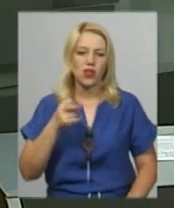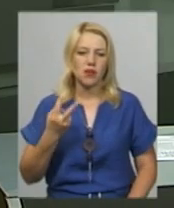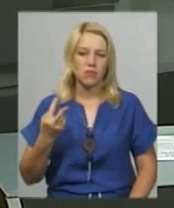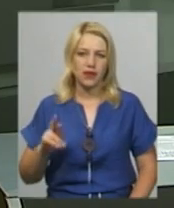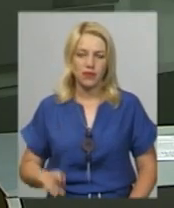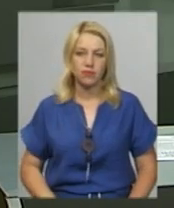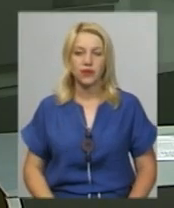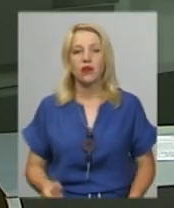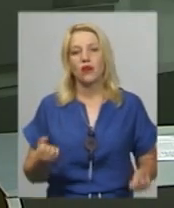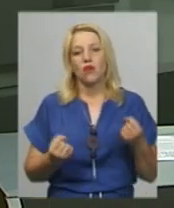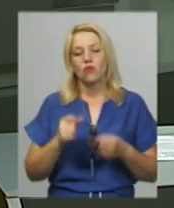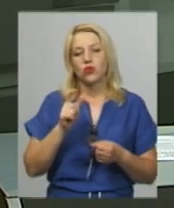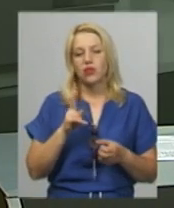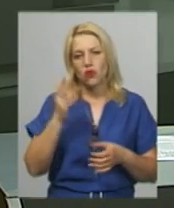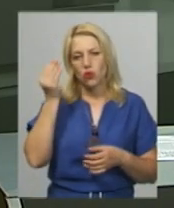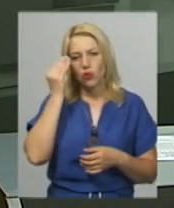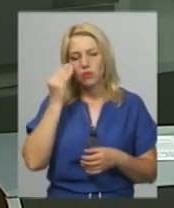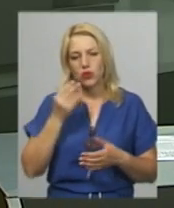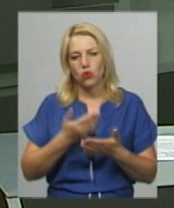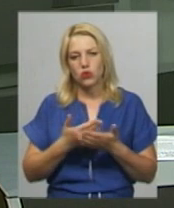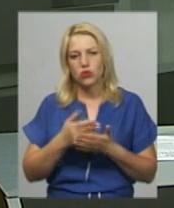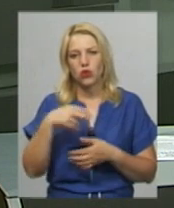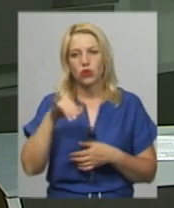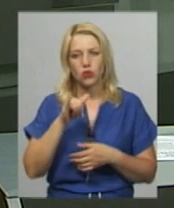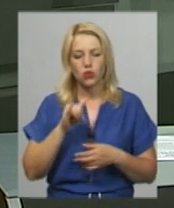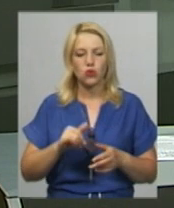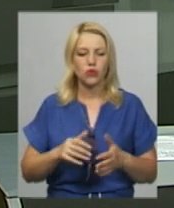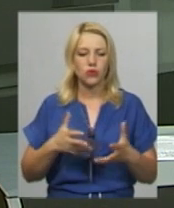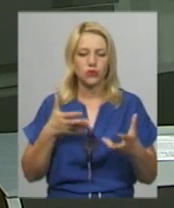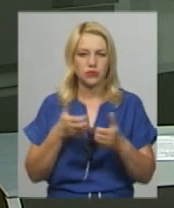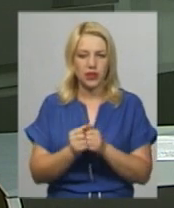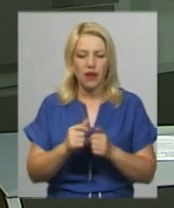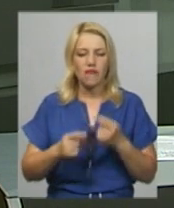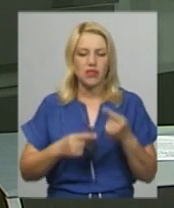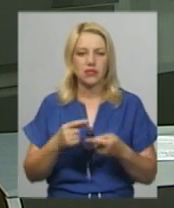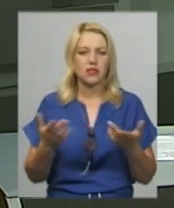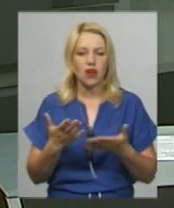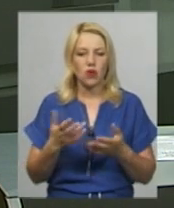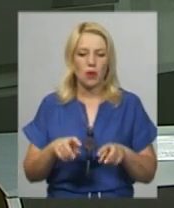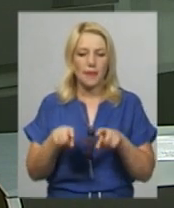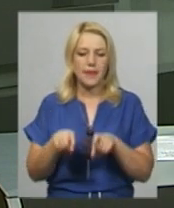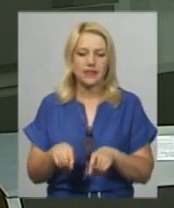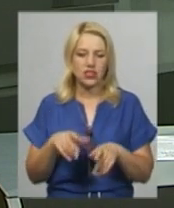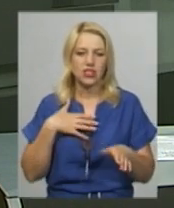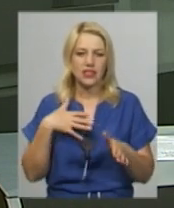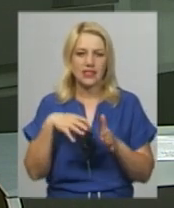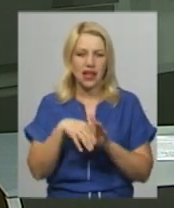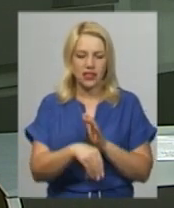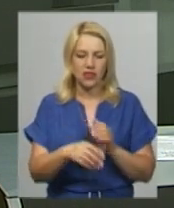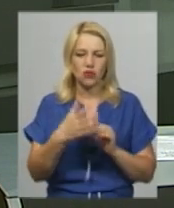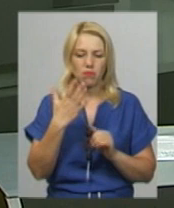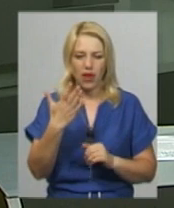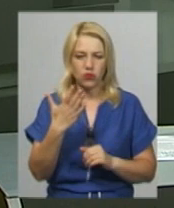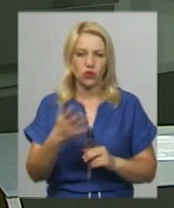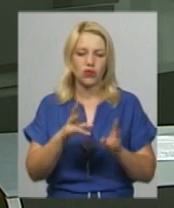Водія, якого підозрюють у скуєні дорожньо-транспортної пригоди, внаслідок якої пасажир загинув, п'ятеро травмувалося, взяли